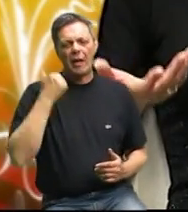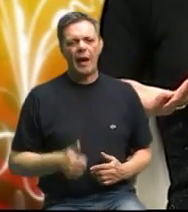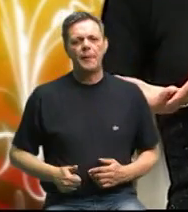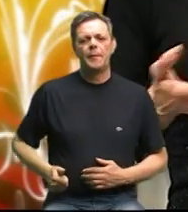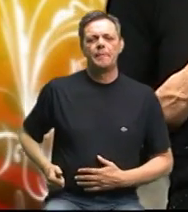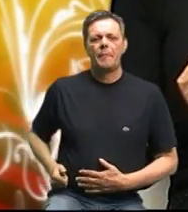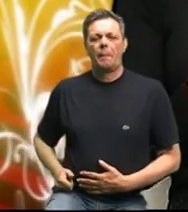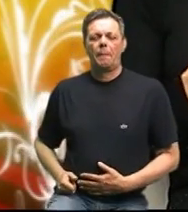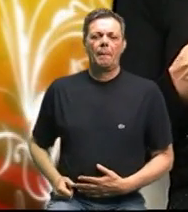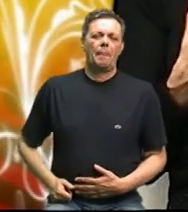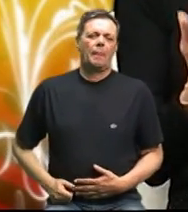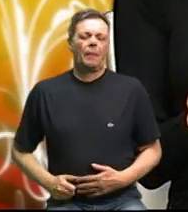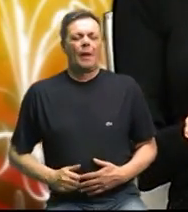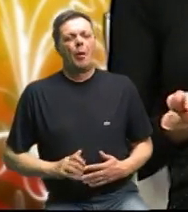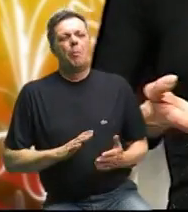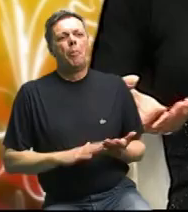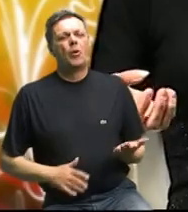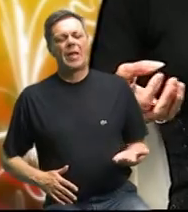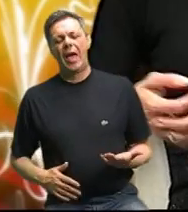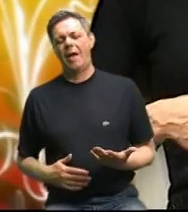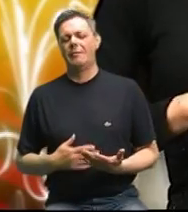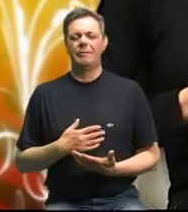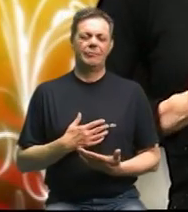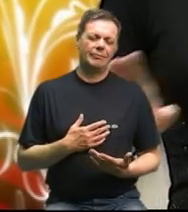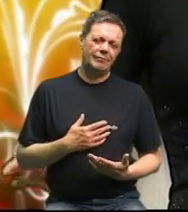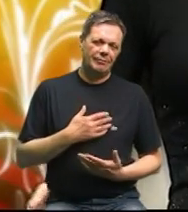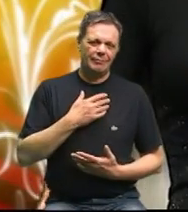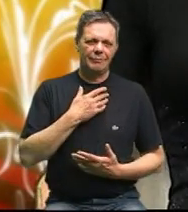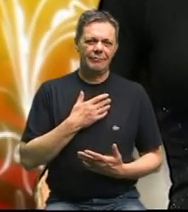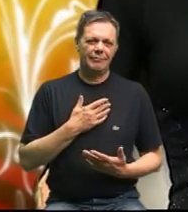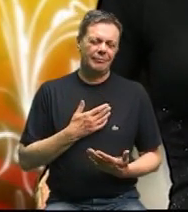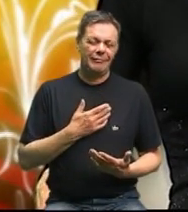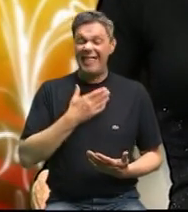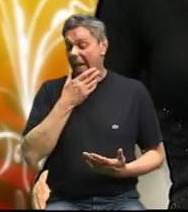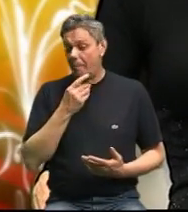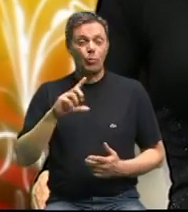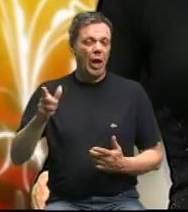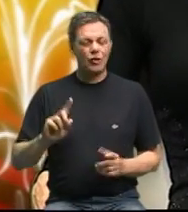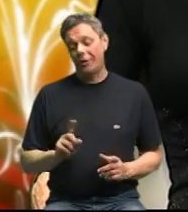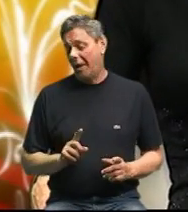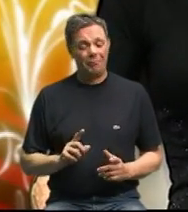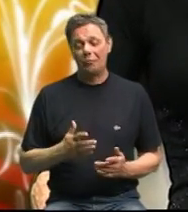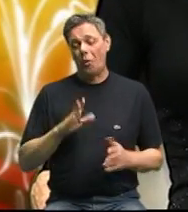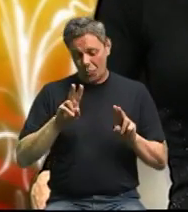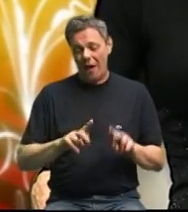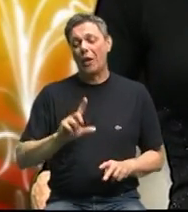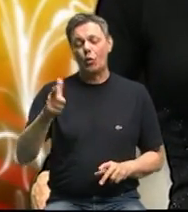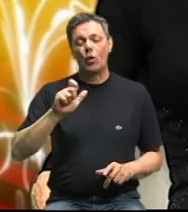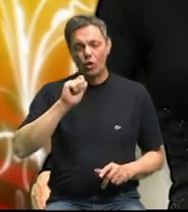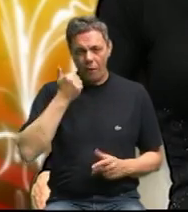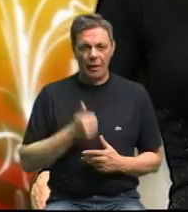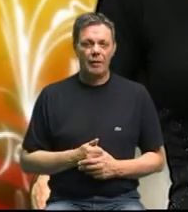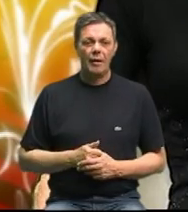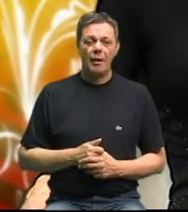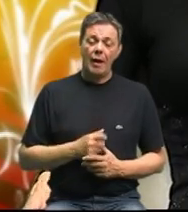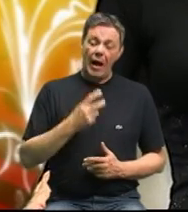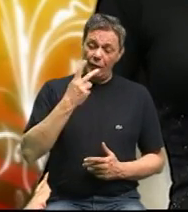mili taki lijep to je samo drugi čovjek a ja vidim kako ovi ljudi koji imali ovu